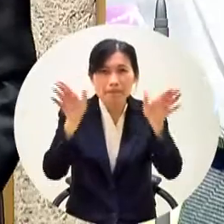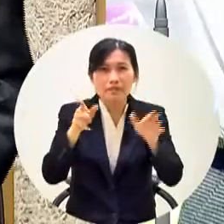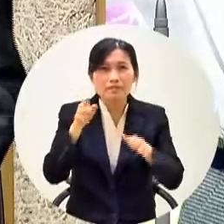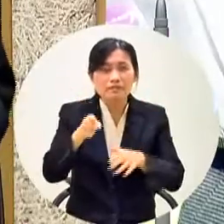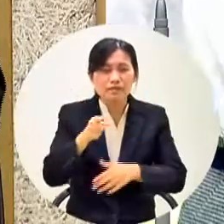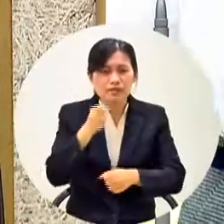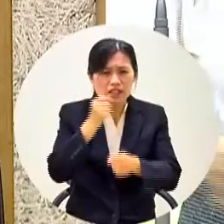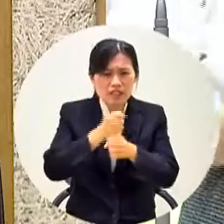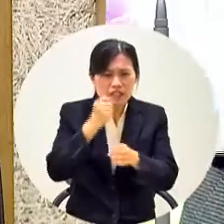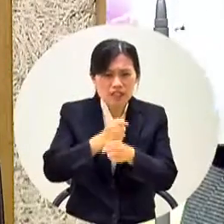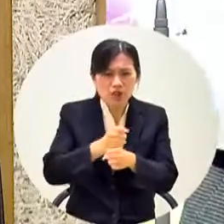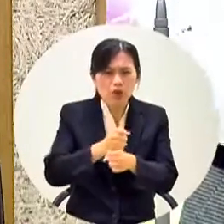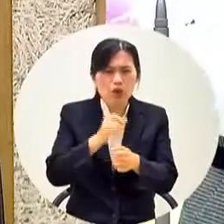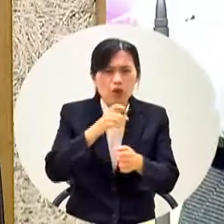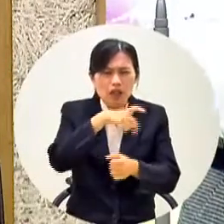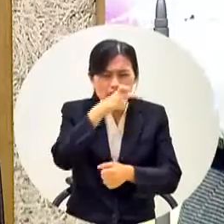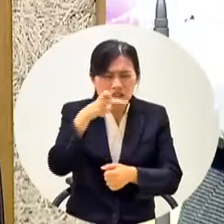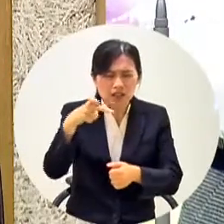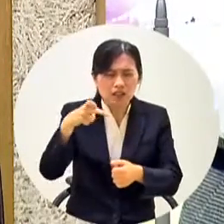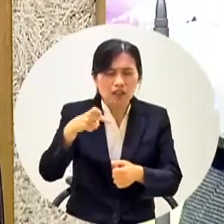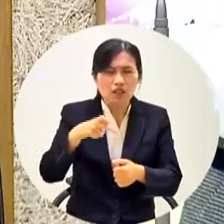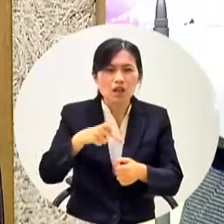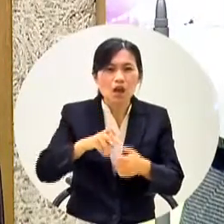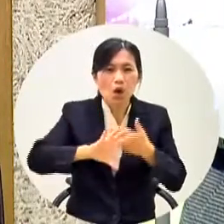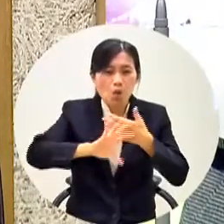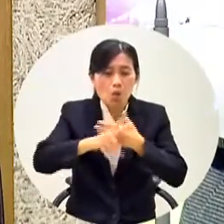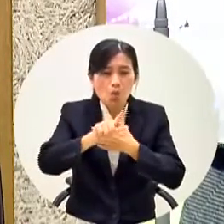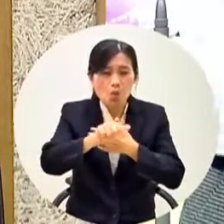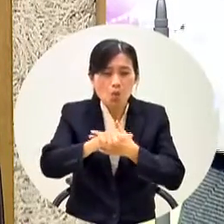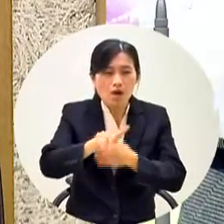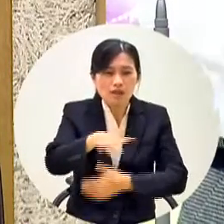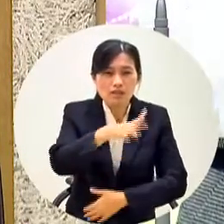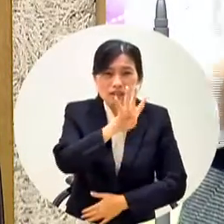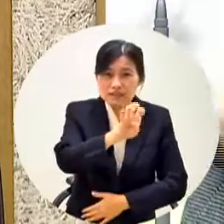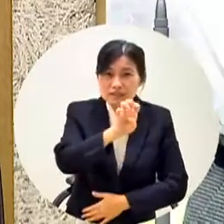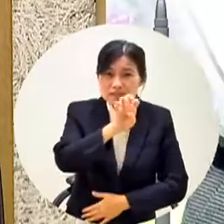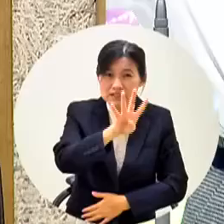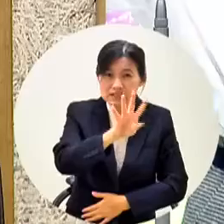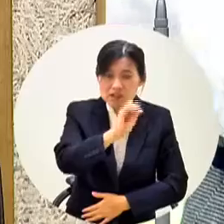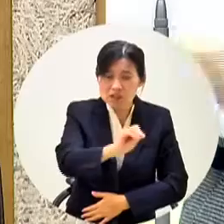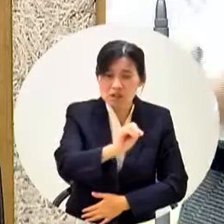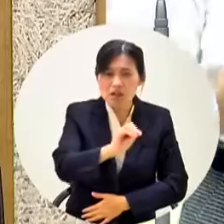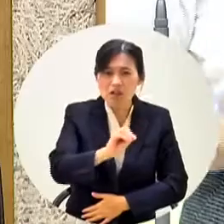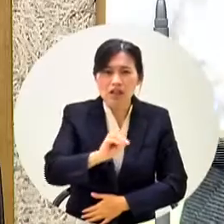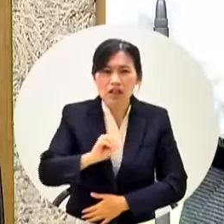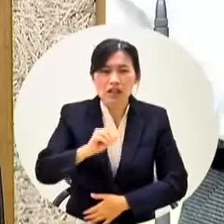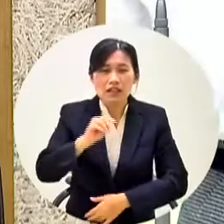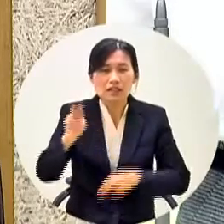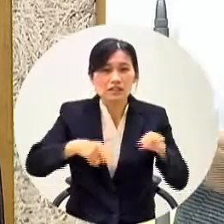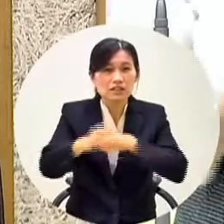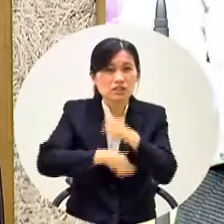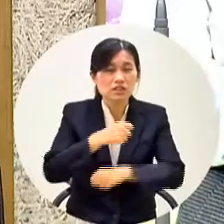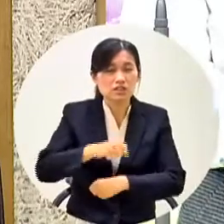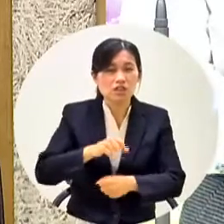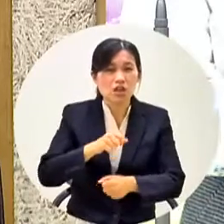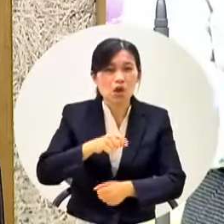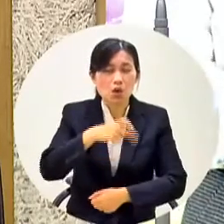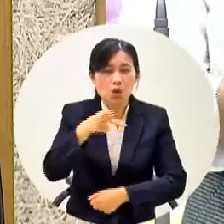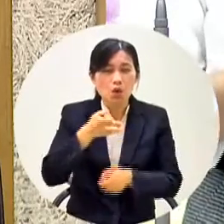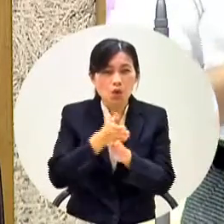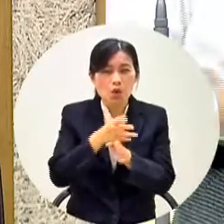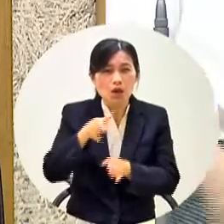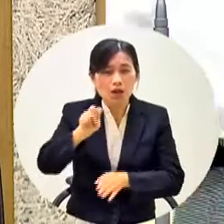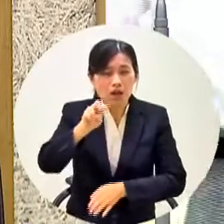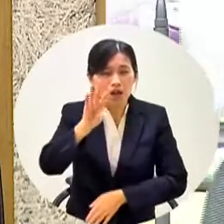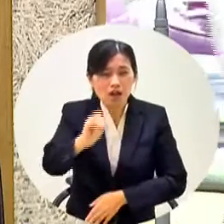學的英語的課程裡面外籍英語教師444萬一千元行動英語車兩百萬元行動英語